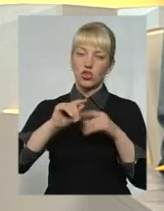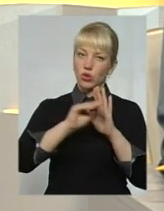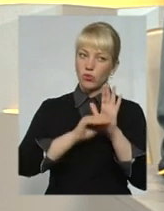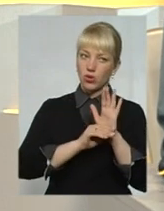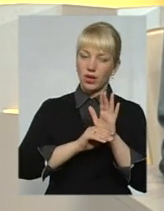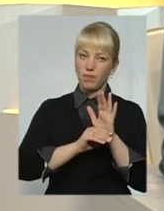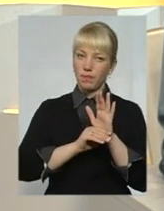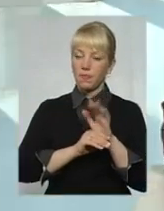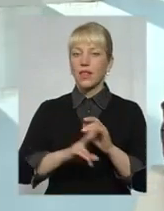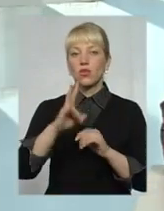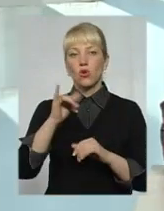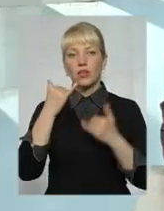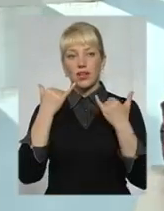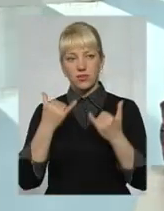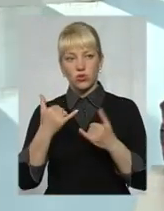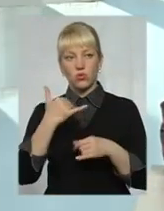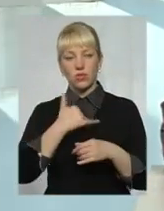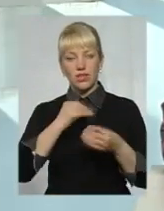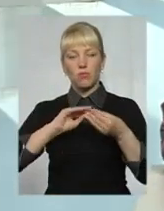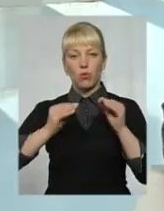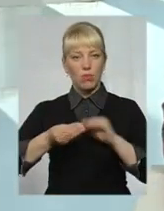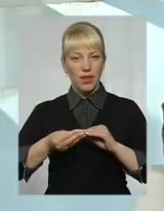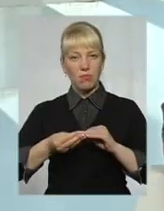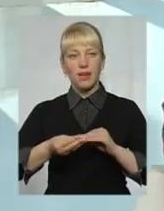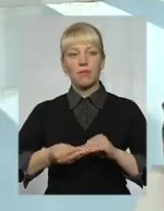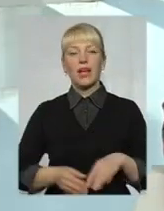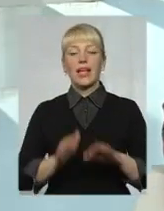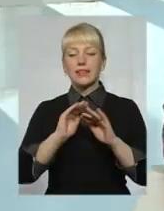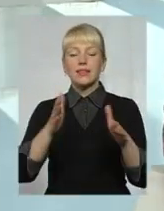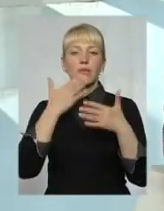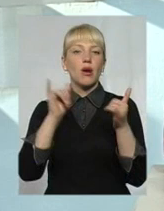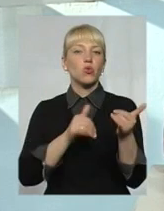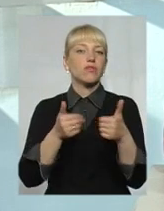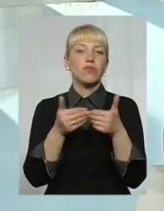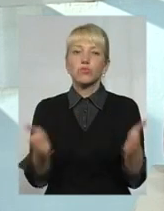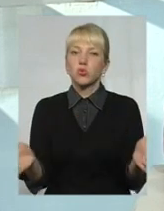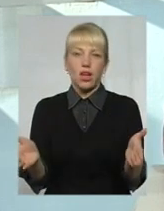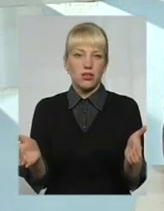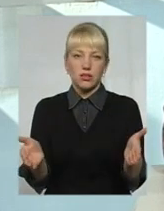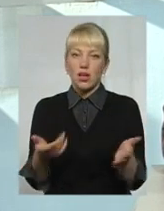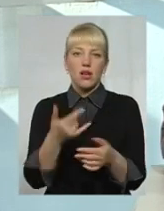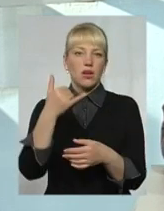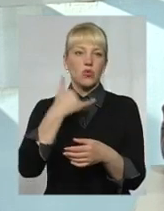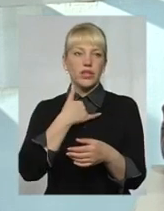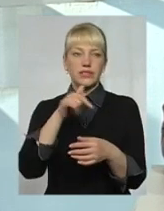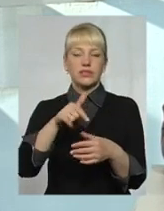Так, сьогодні в нас проблема з проблем, дітей нема куди випускати. В цьому році випускається